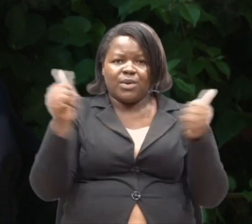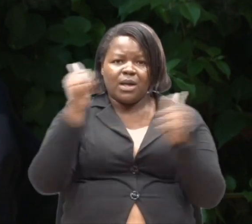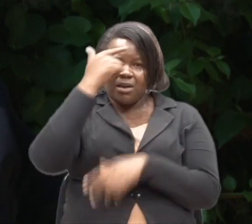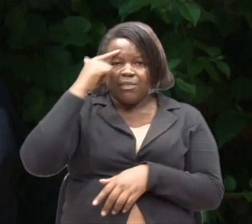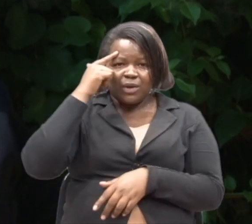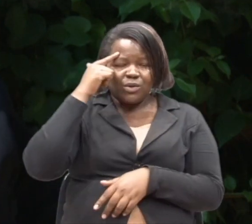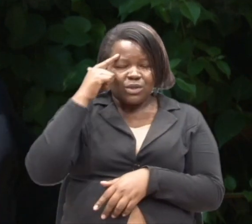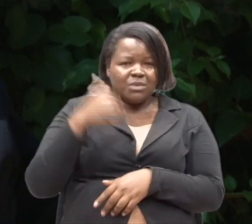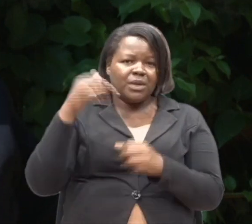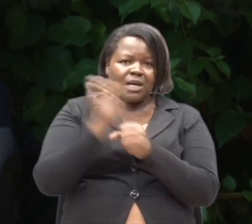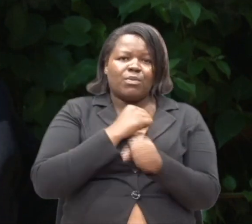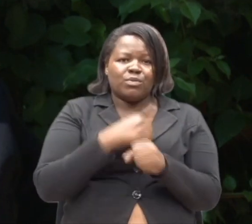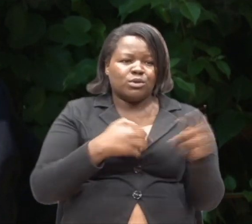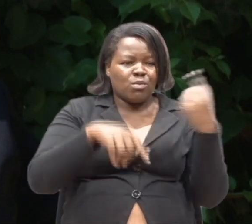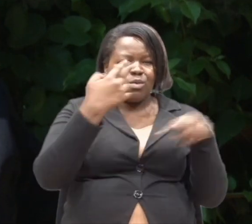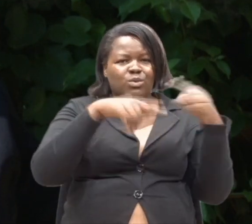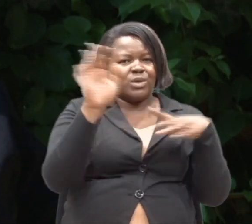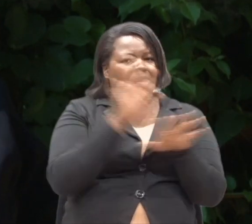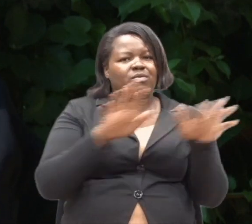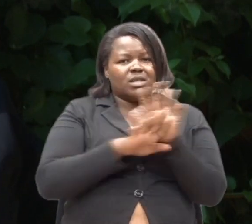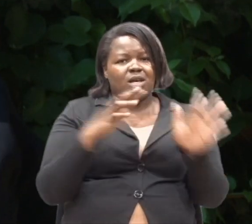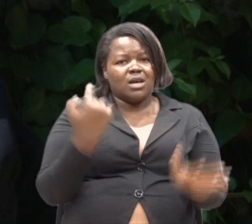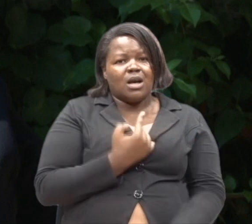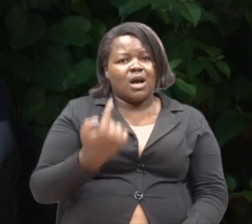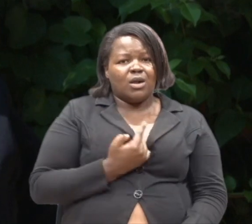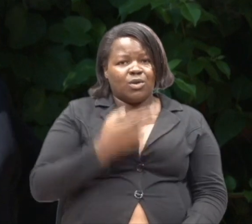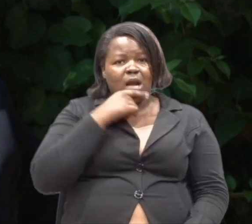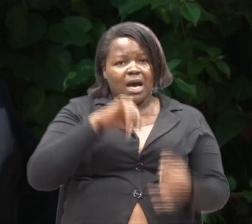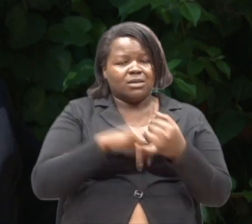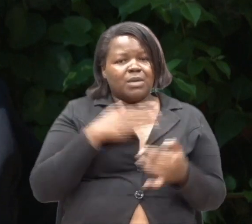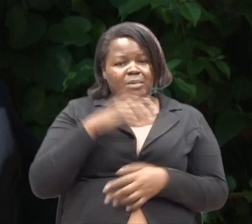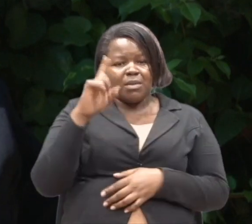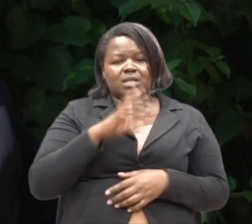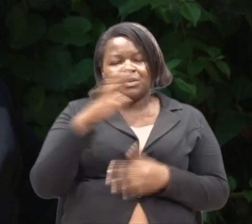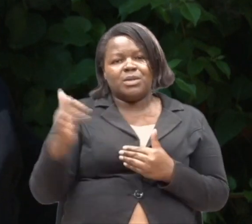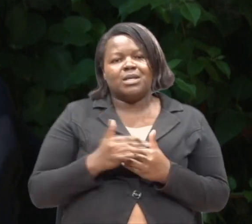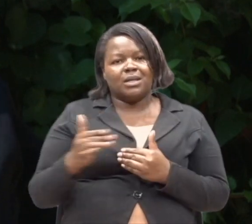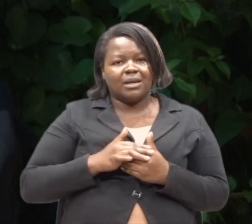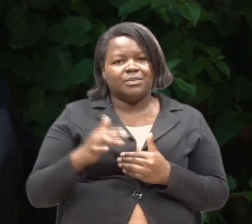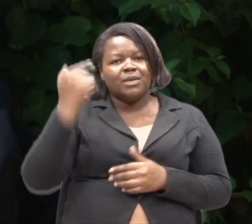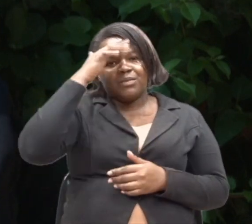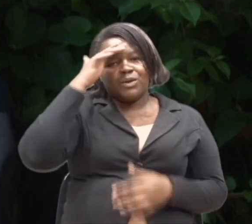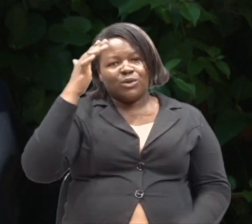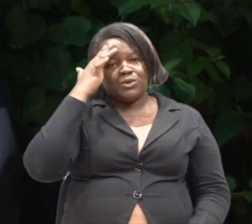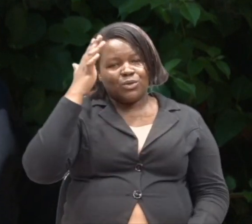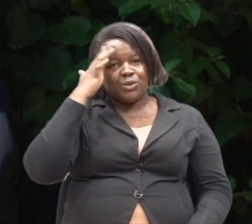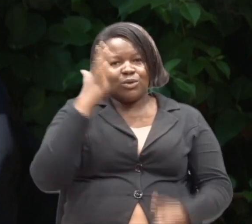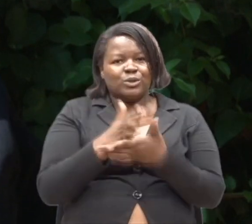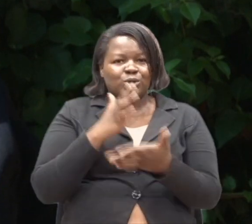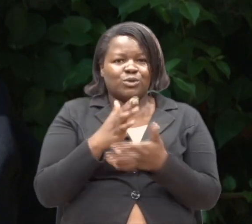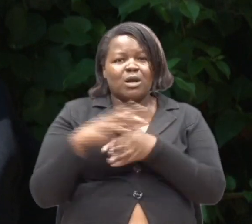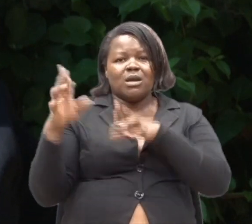Kwa sababu siwezi ii yote siwezi pekeangu. Lazima hakuwe hapo kalibu. Juudajua majukumu ya